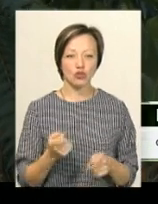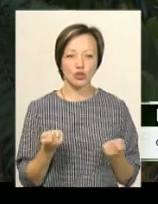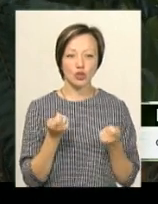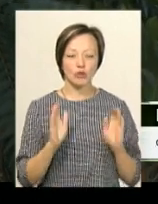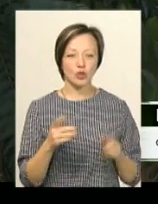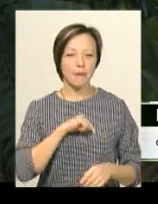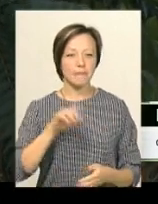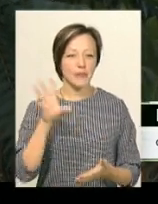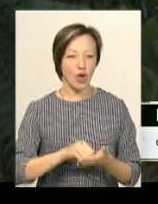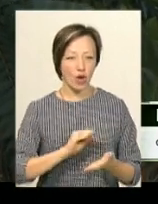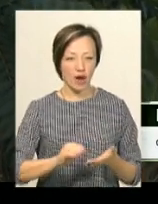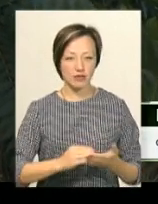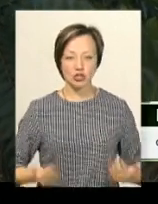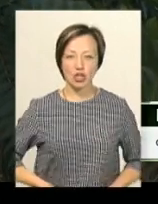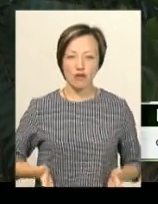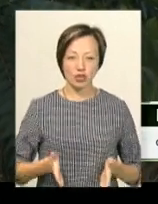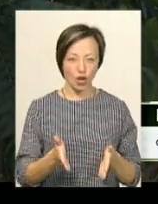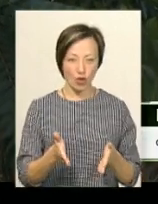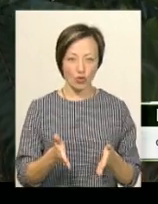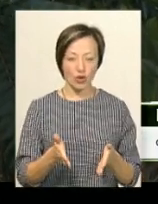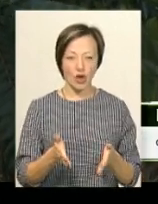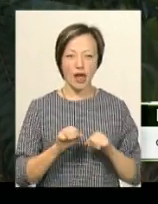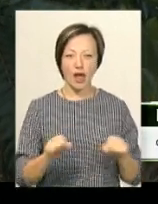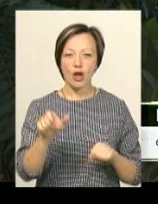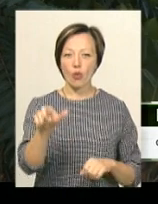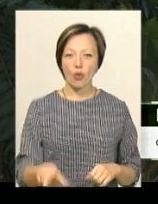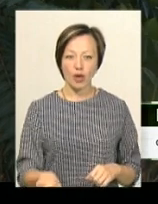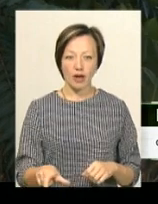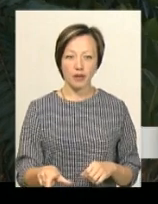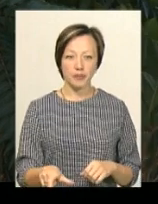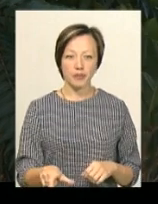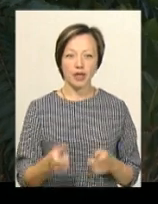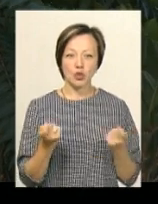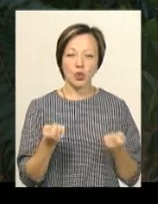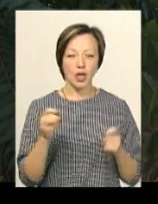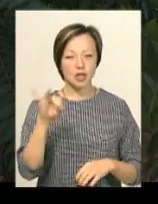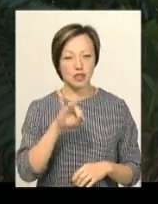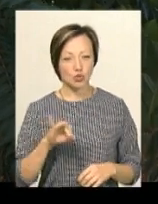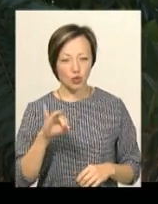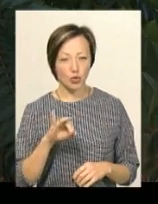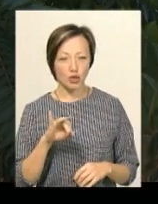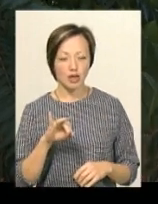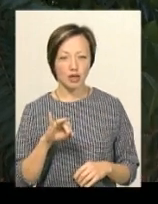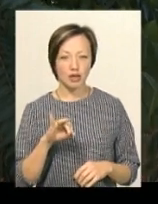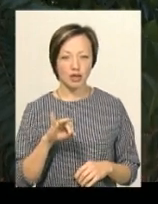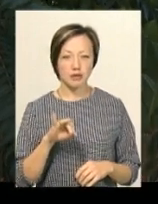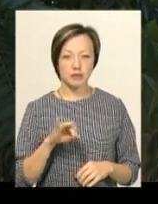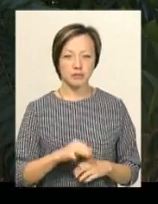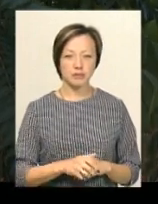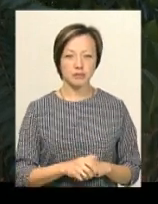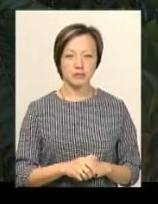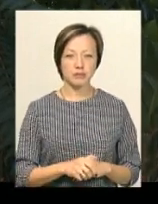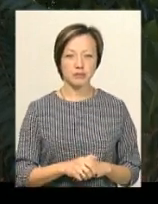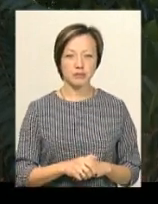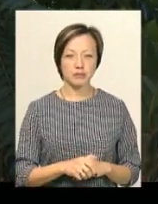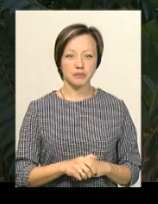біографії життєво шляху героя, трохи історії аеропорту, тому що